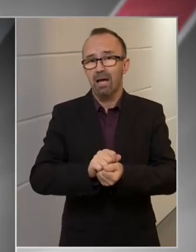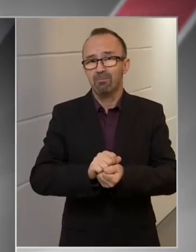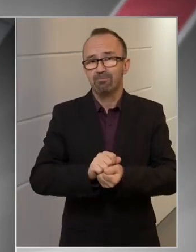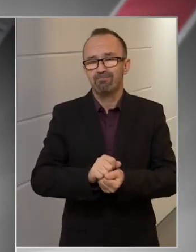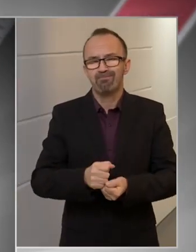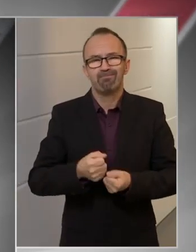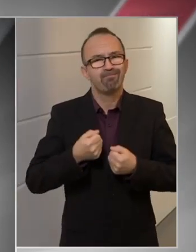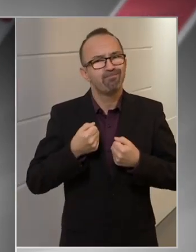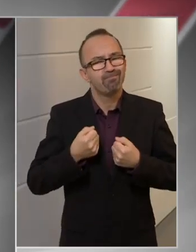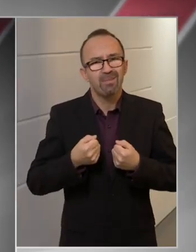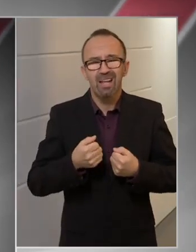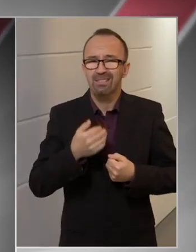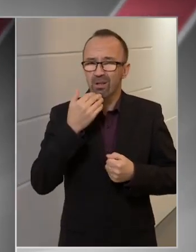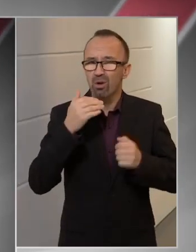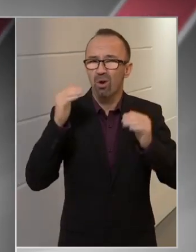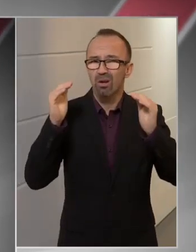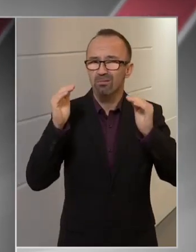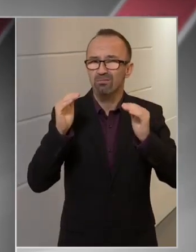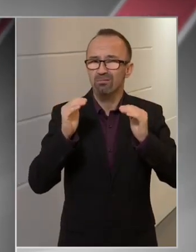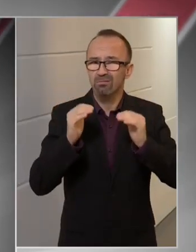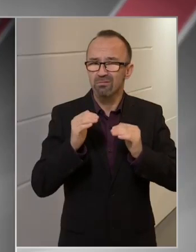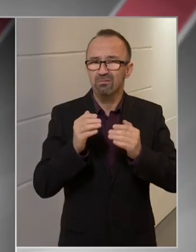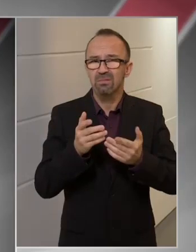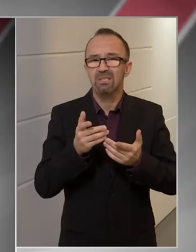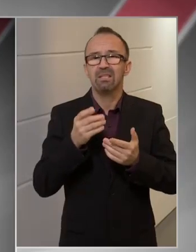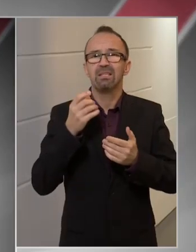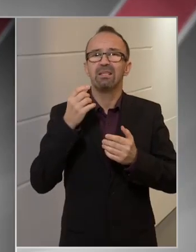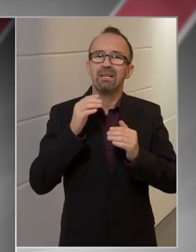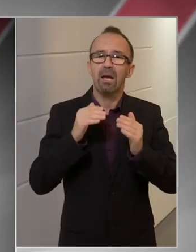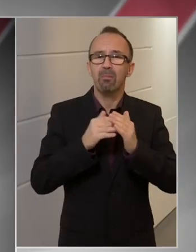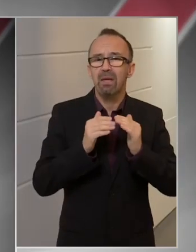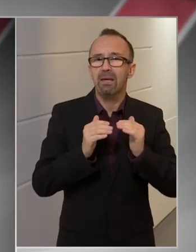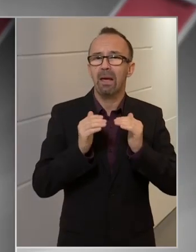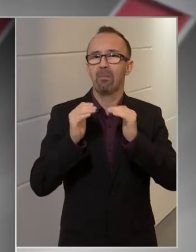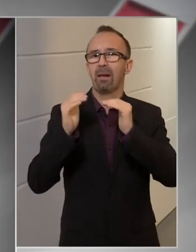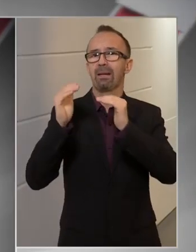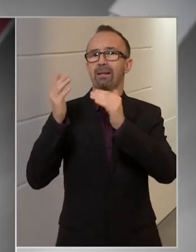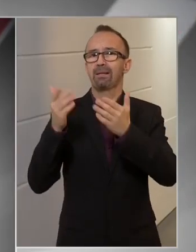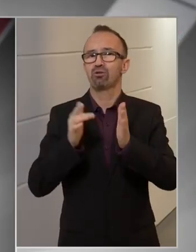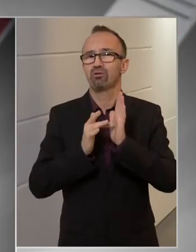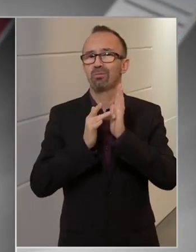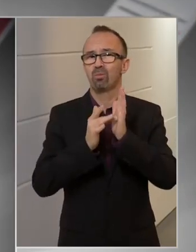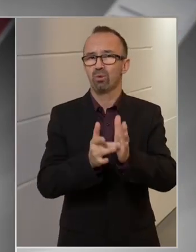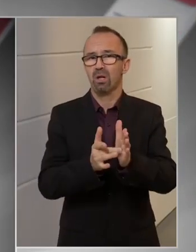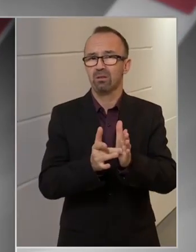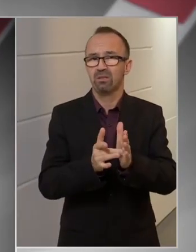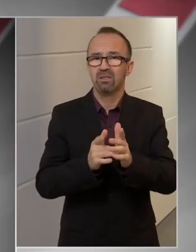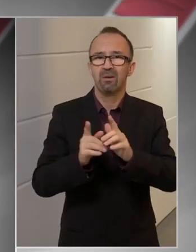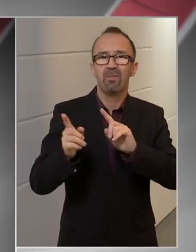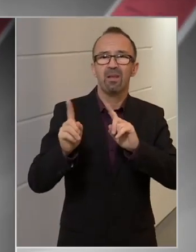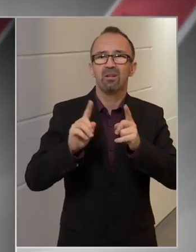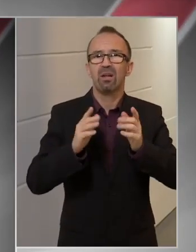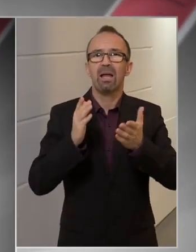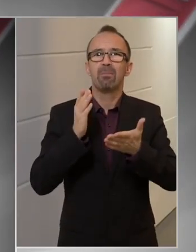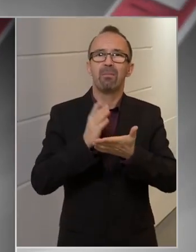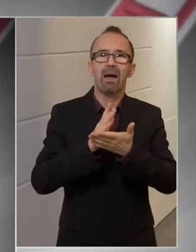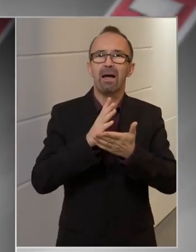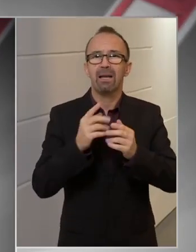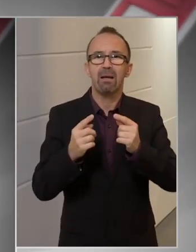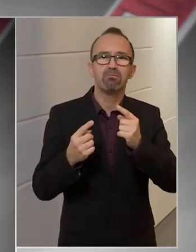nehezen csökkennek, enyhén emelkedő tendenciát mutatnak, de talán már nem